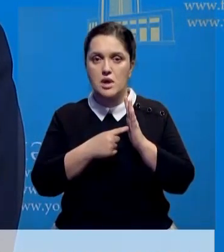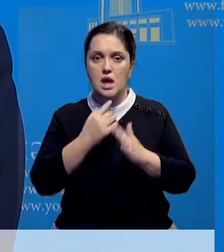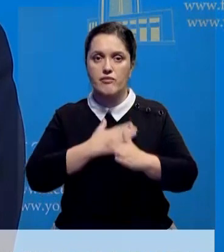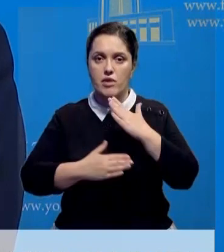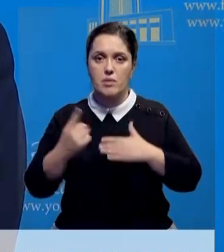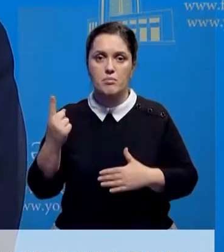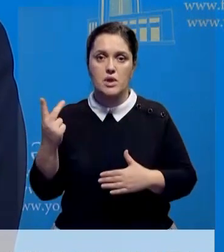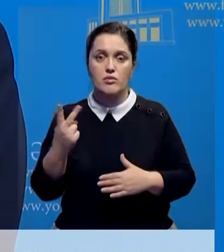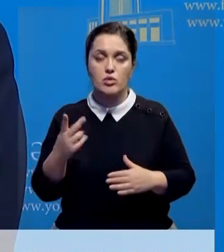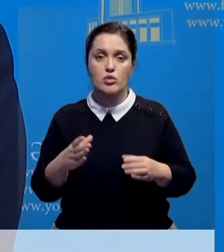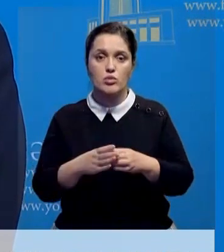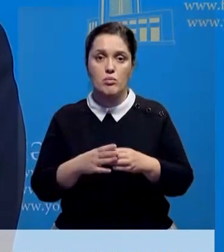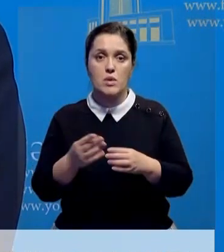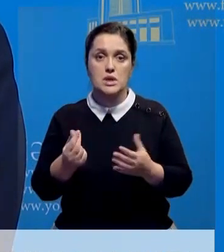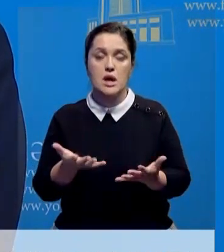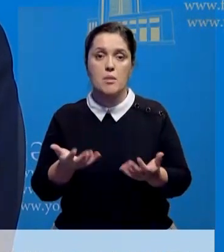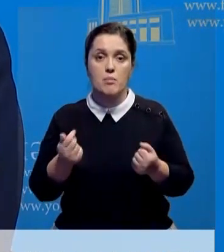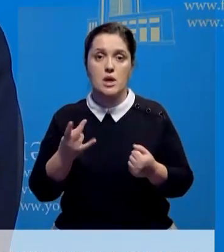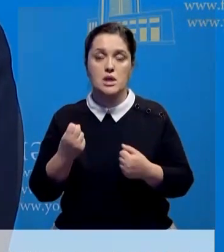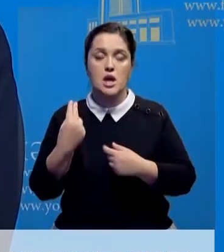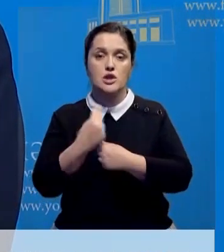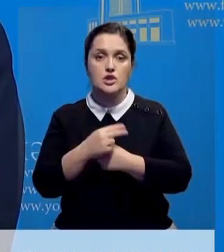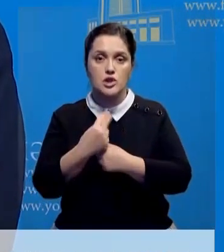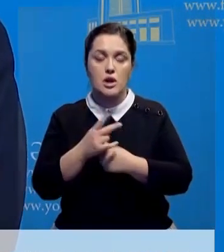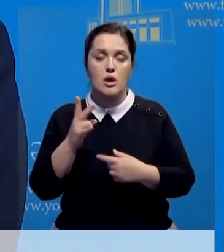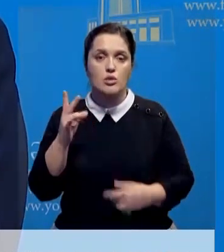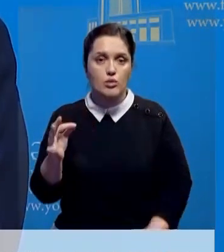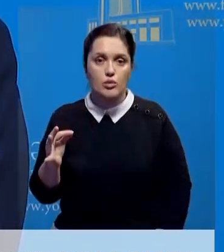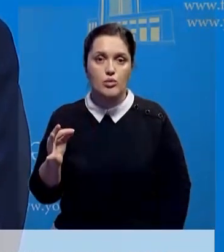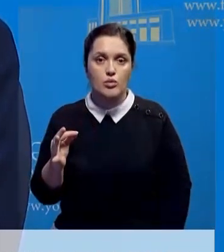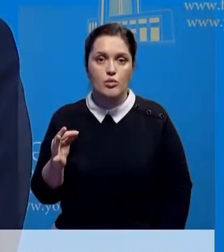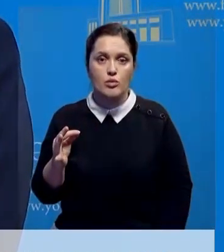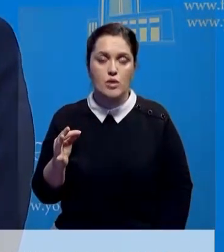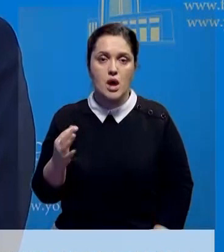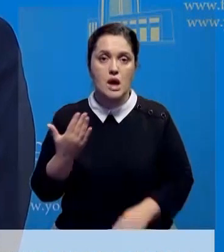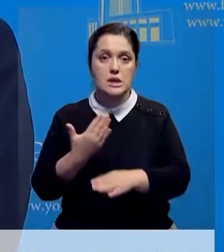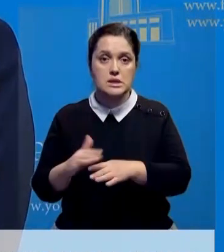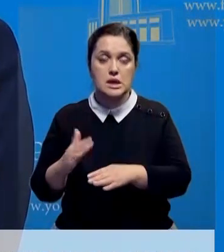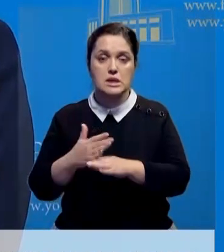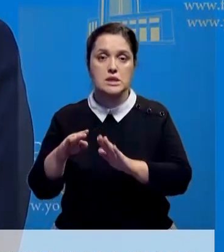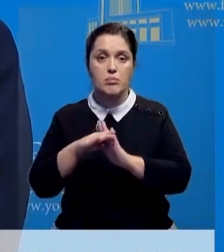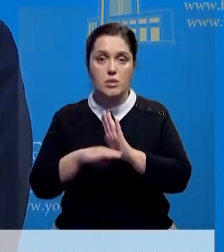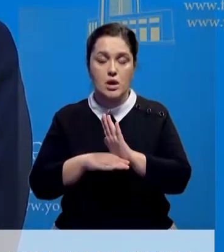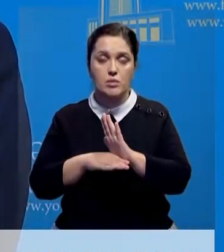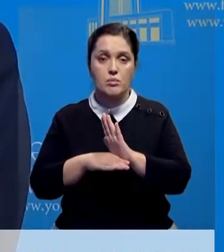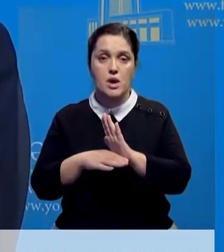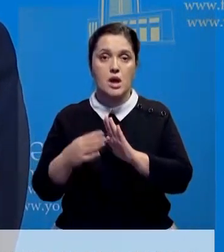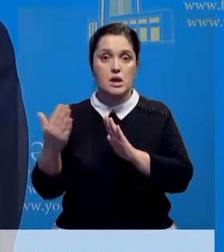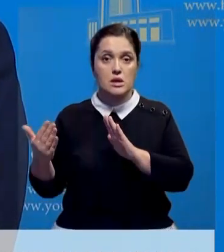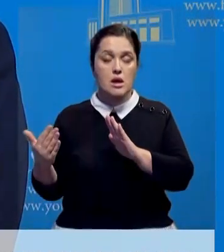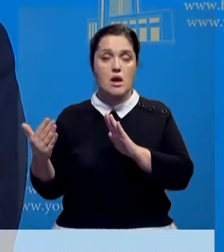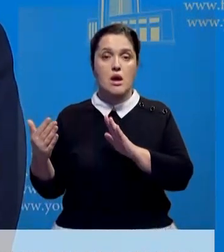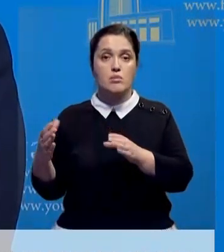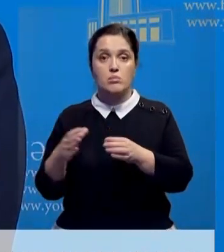первой и второй группы могли эти деньги получить на лечение. Но есть отдельная программа для этой категории граждан,